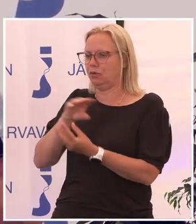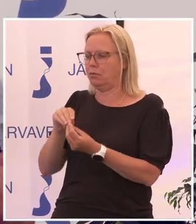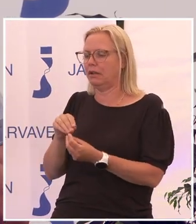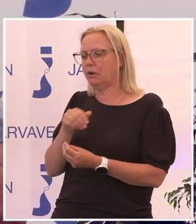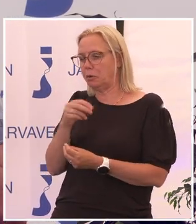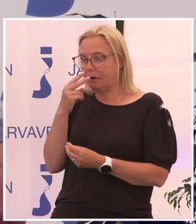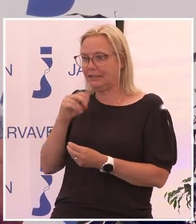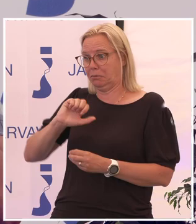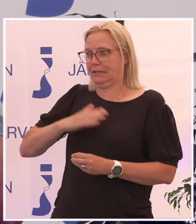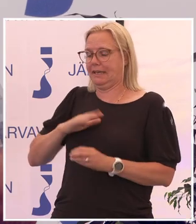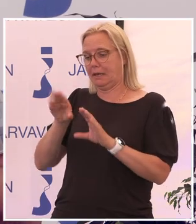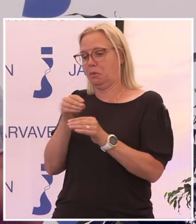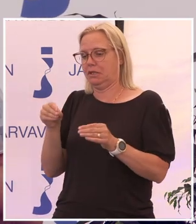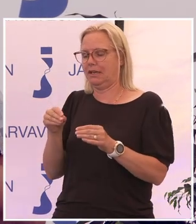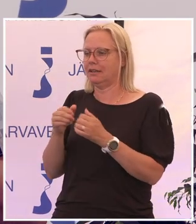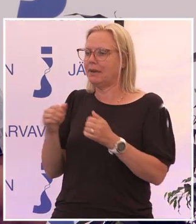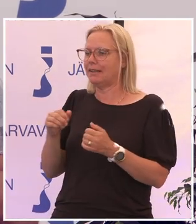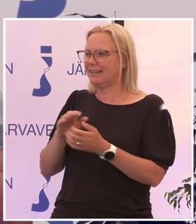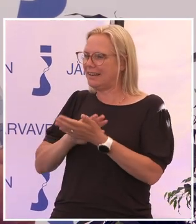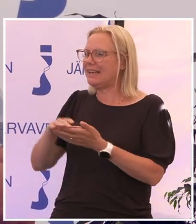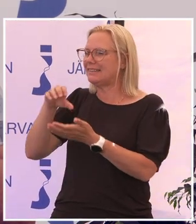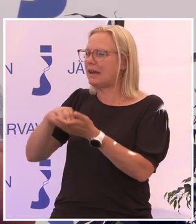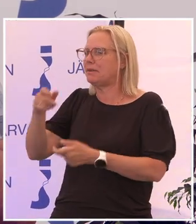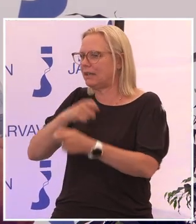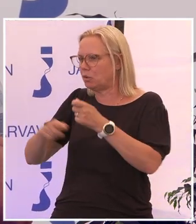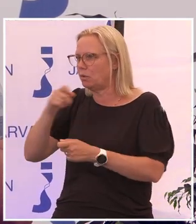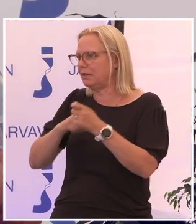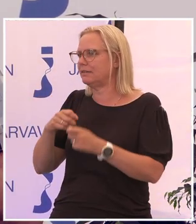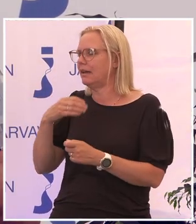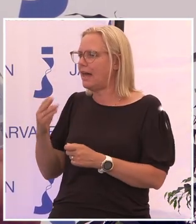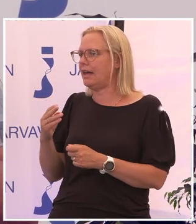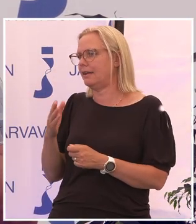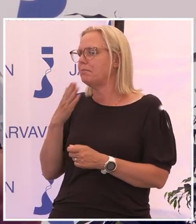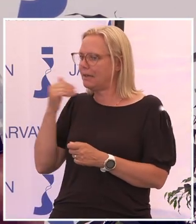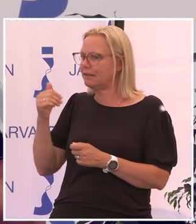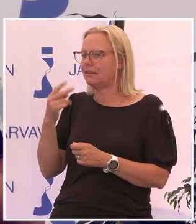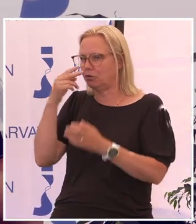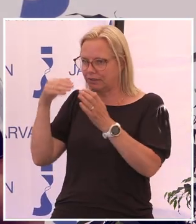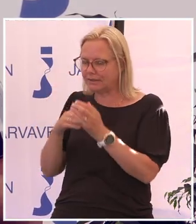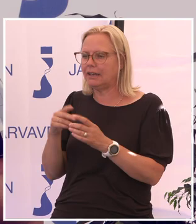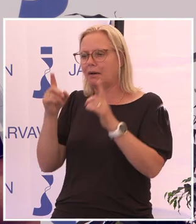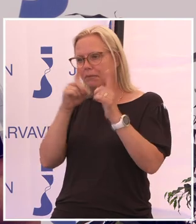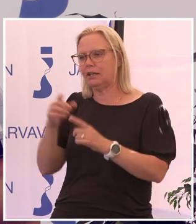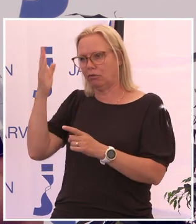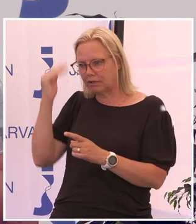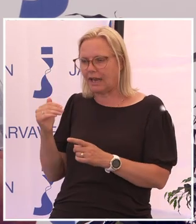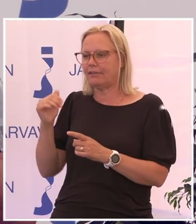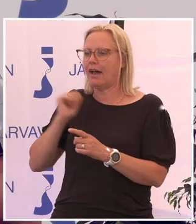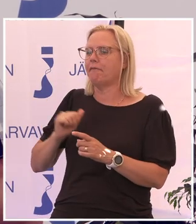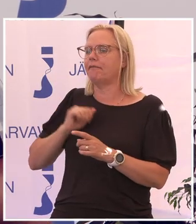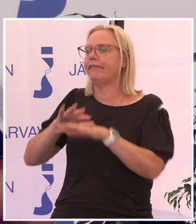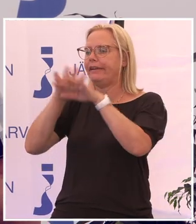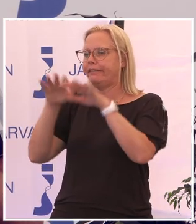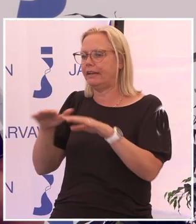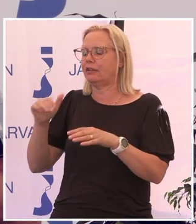sin snäva budget. Men samhällsekonomiskt så är det ju lönsamt att se till att människor kan vara på internet och att de kan